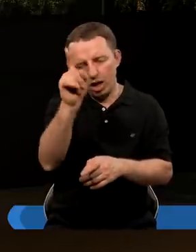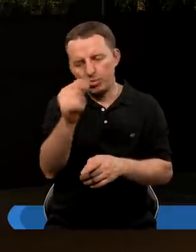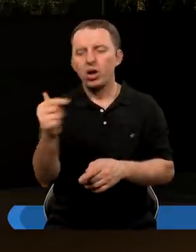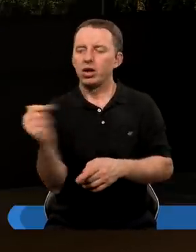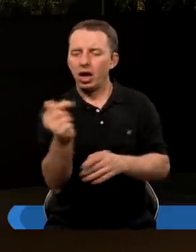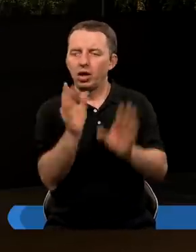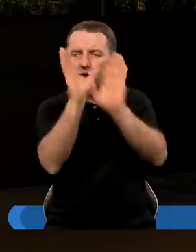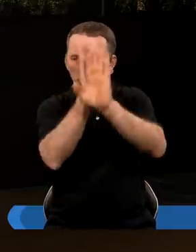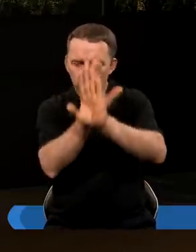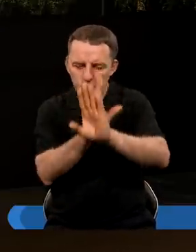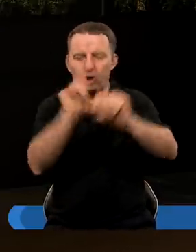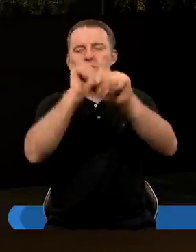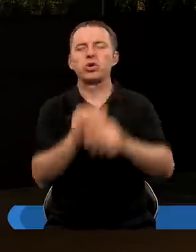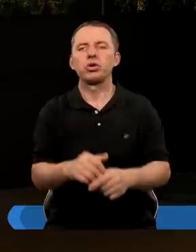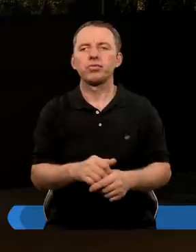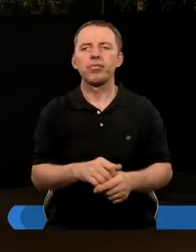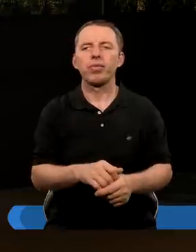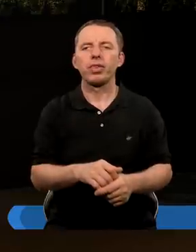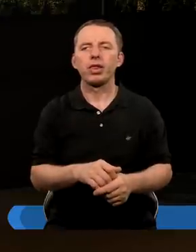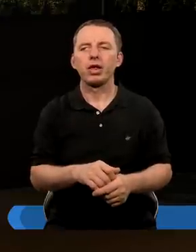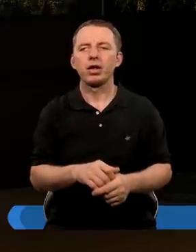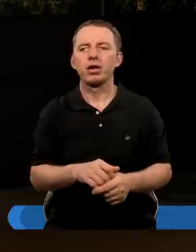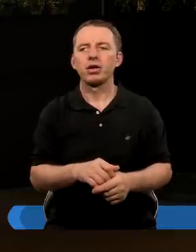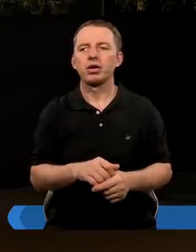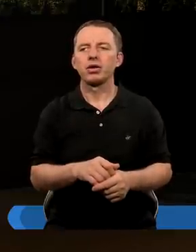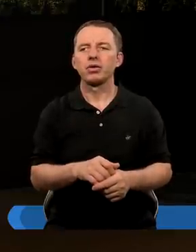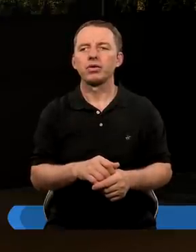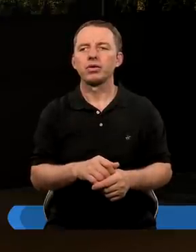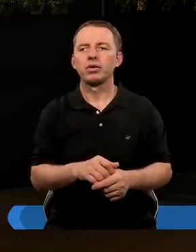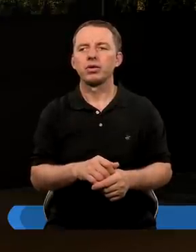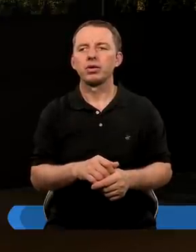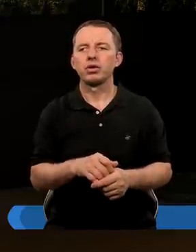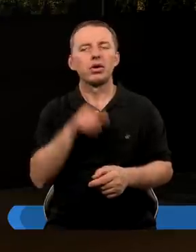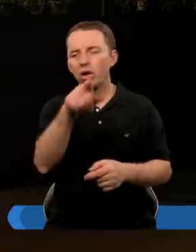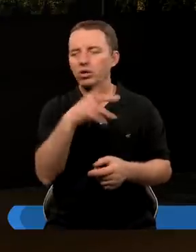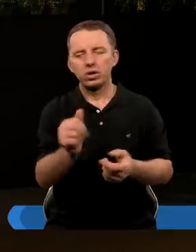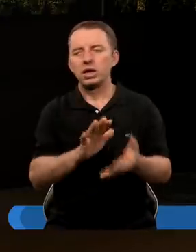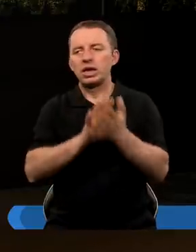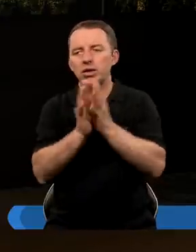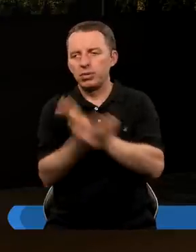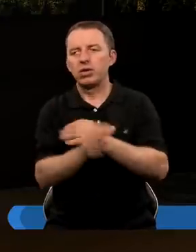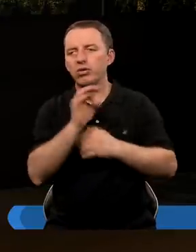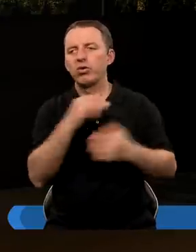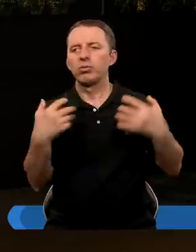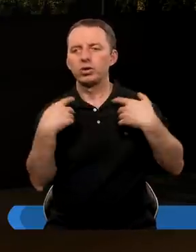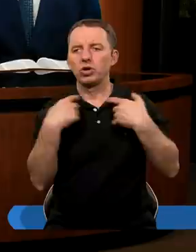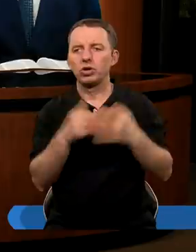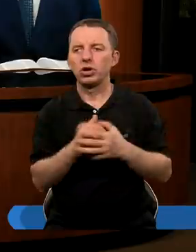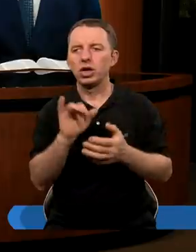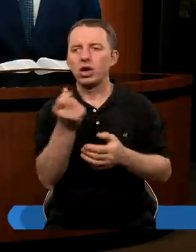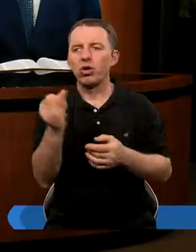Jemu należy się ta cześć i i on tego nie zmieni bez względu na wszystko.